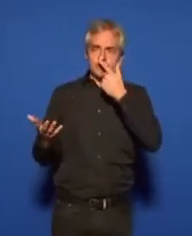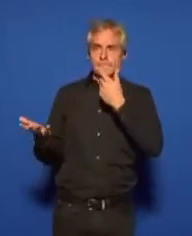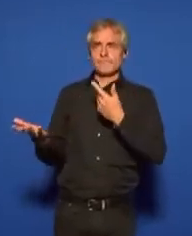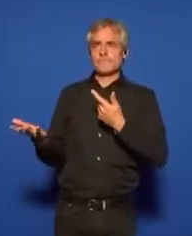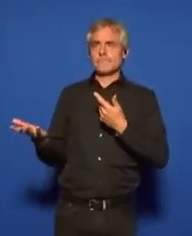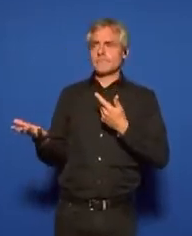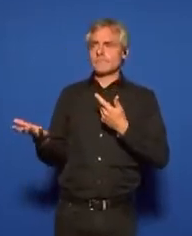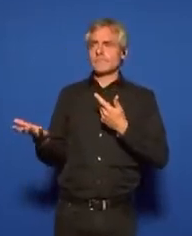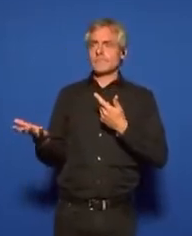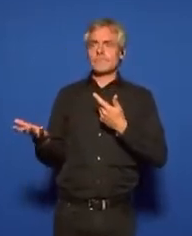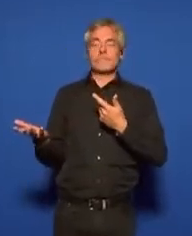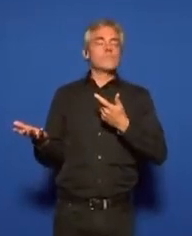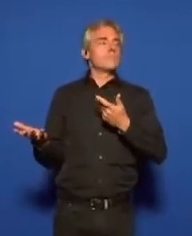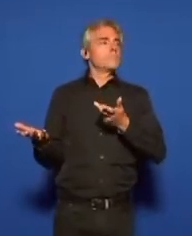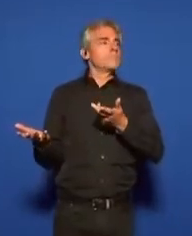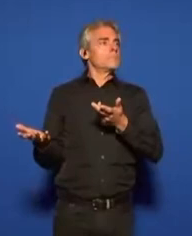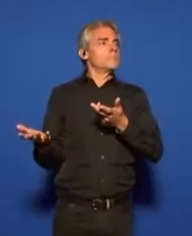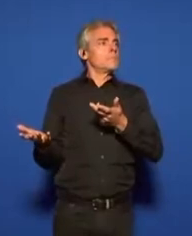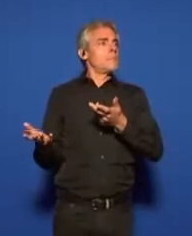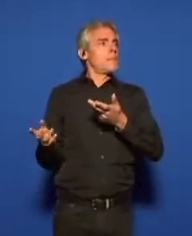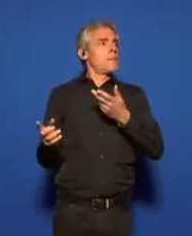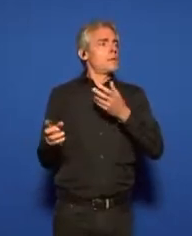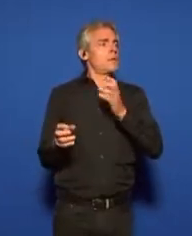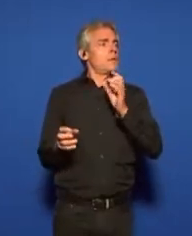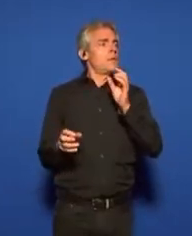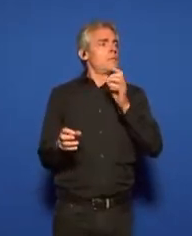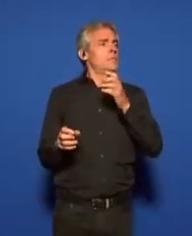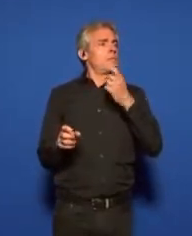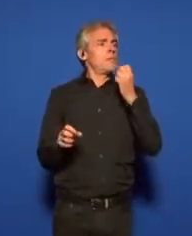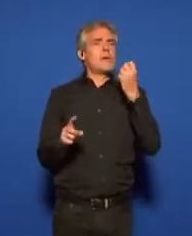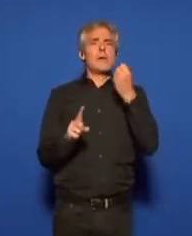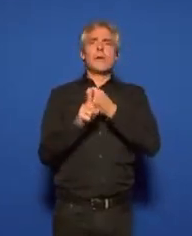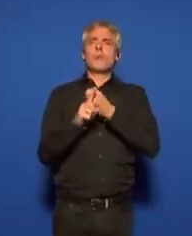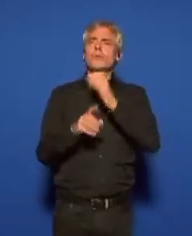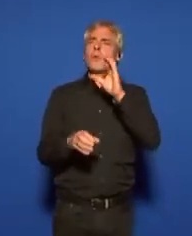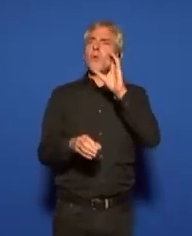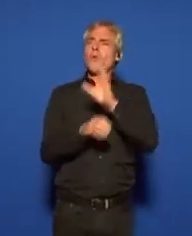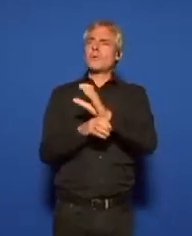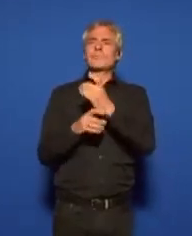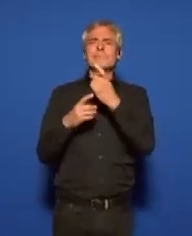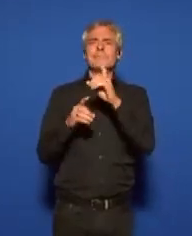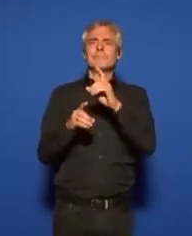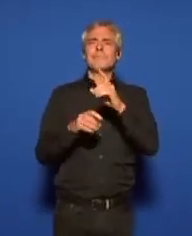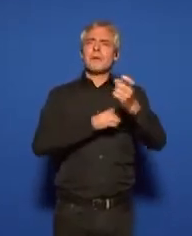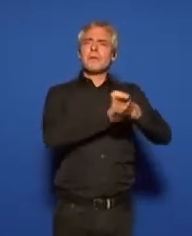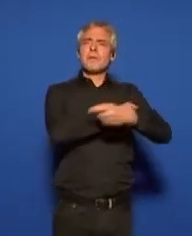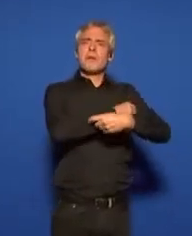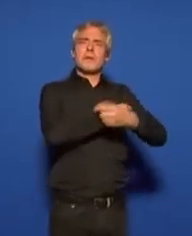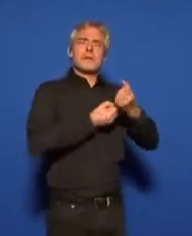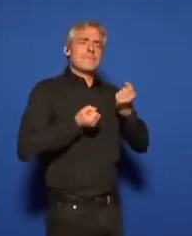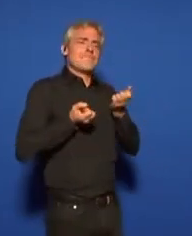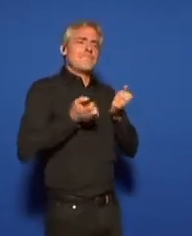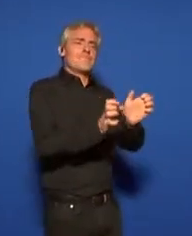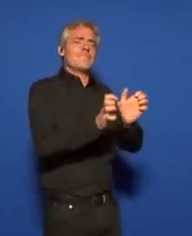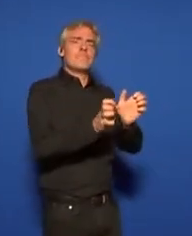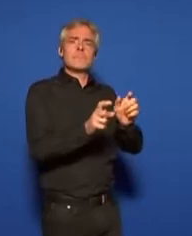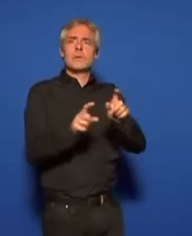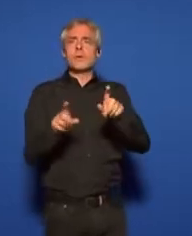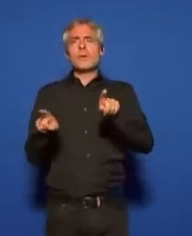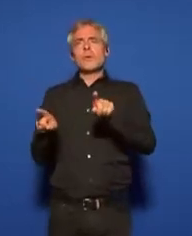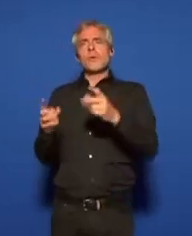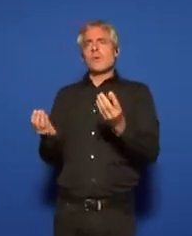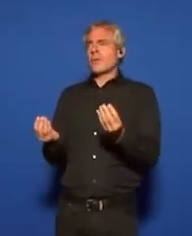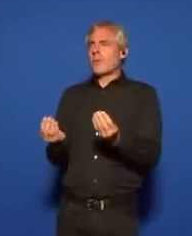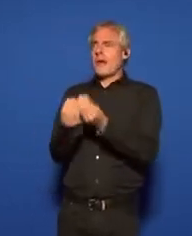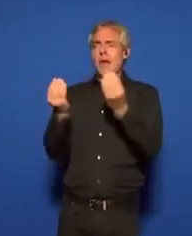refus et de la lutte contre le terrorisme, contre les malheurs et les